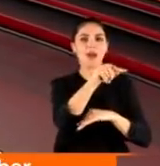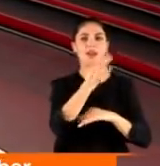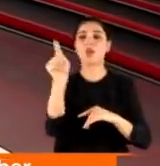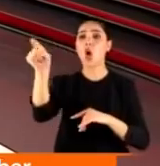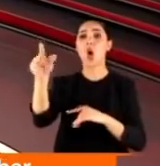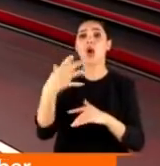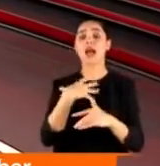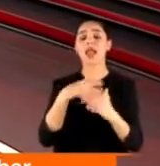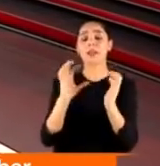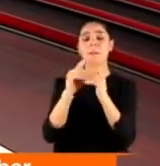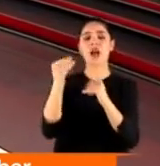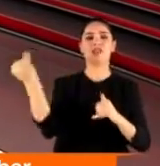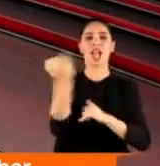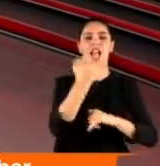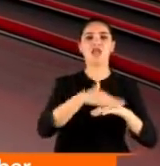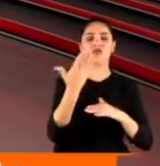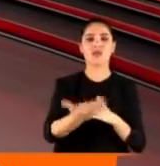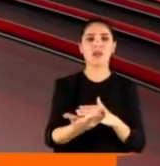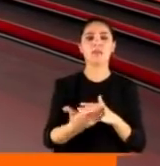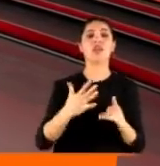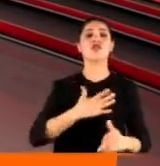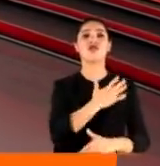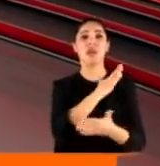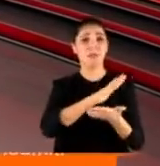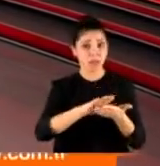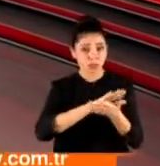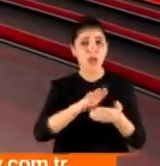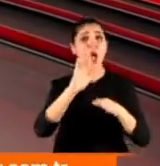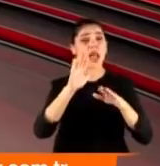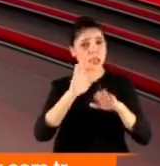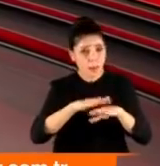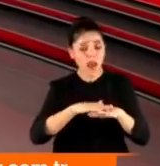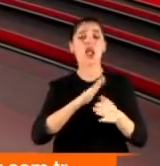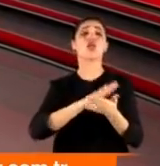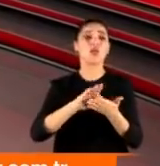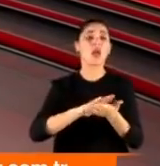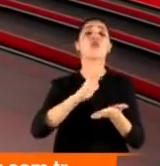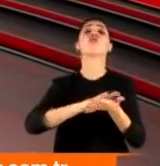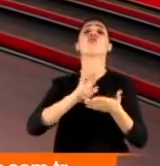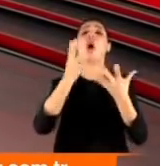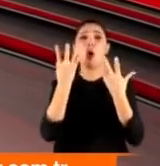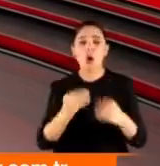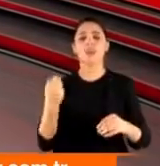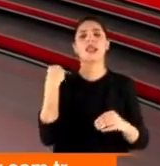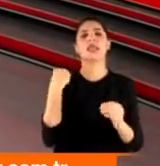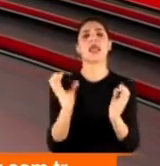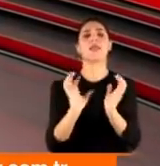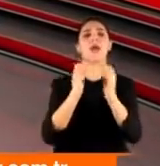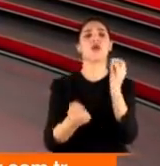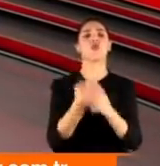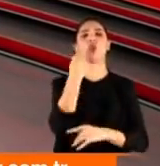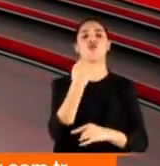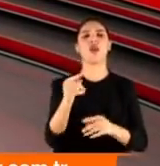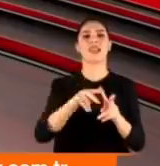partisini eleştirdi. Hatta topa tuttu. CHP'yi düzeltebilirsek düzelteceğiz, düzeltemezsek yeni parti kuracağız dedi.